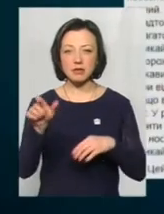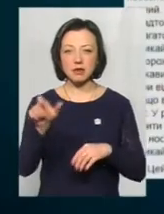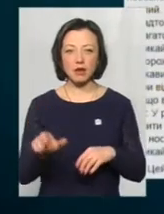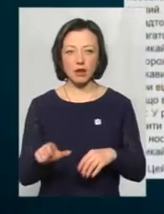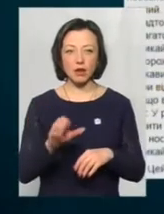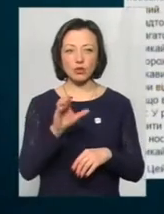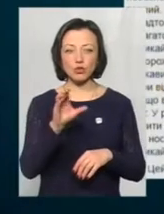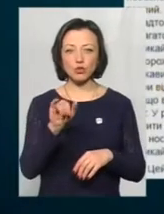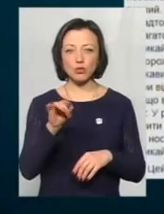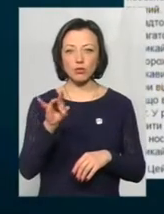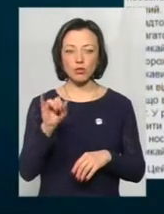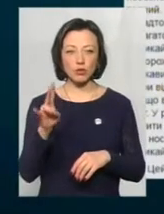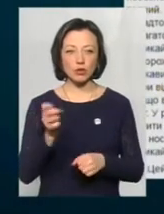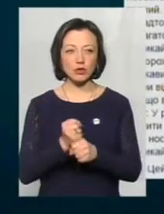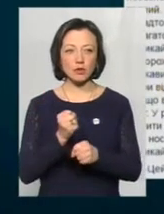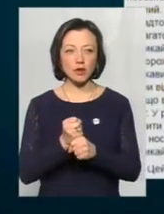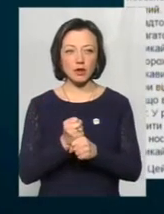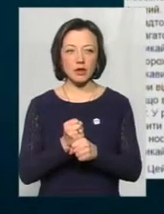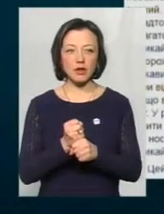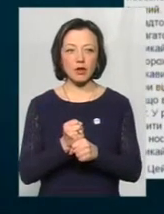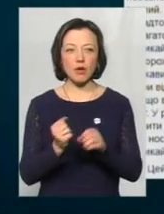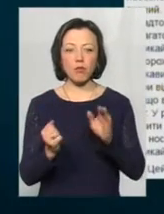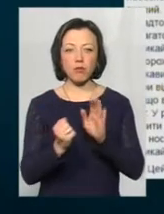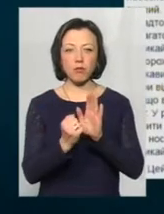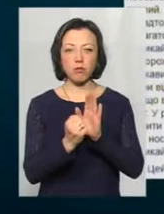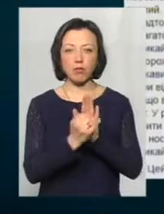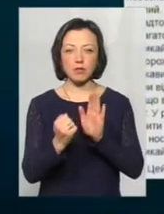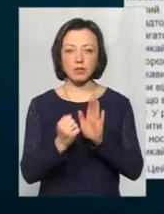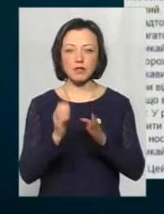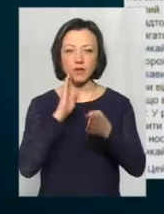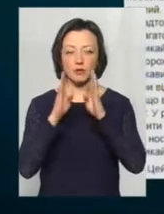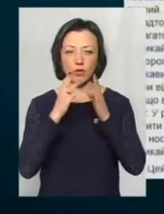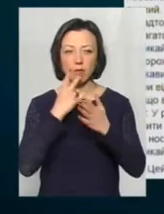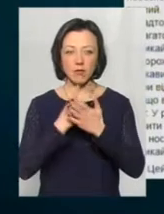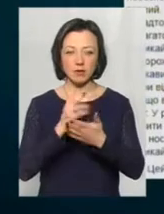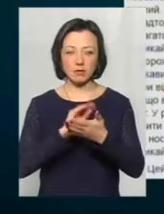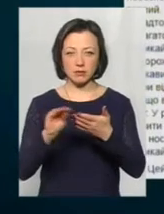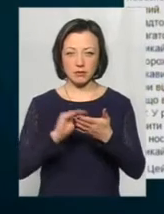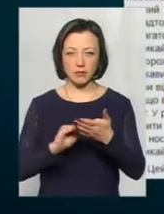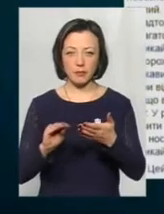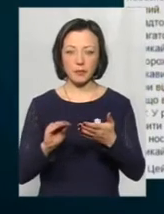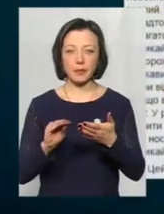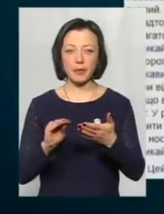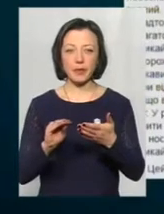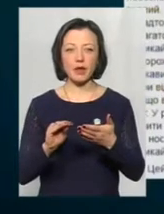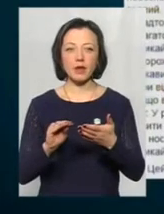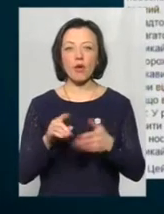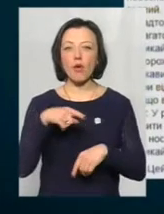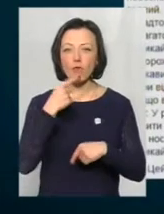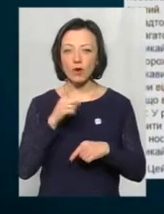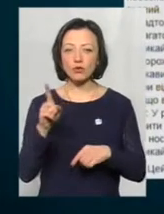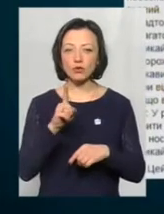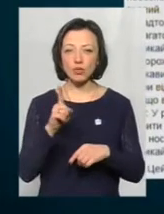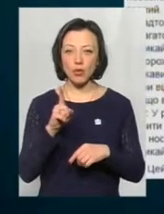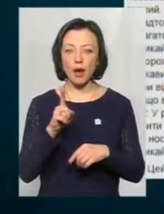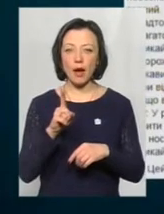Ульяна Супрун зробила пост у мережі Фейсбук. Зараз ми бачимо його на екранах. Вона говорила про те, що